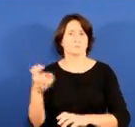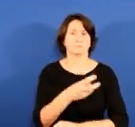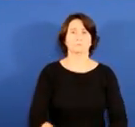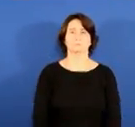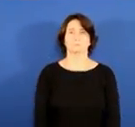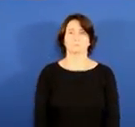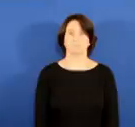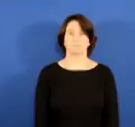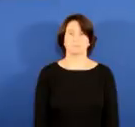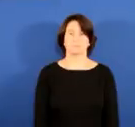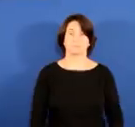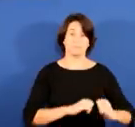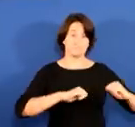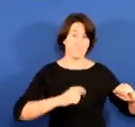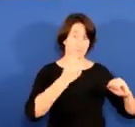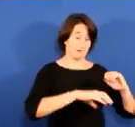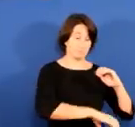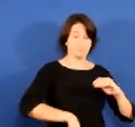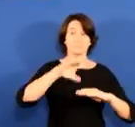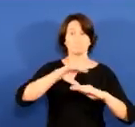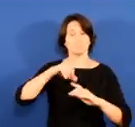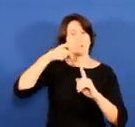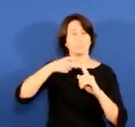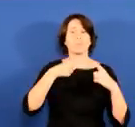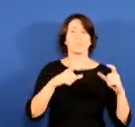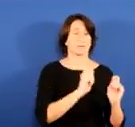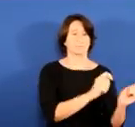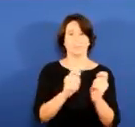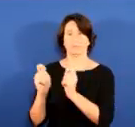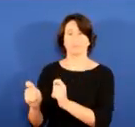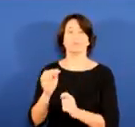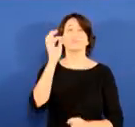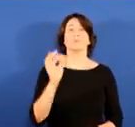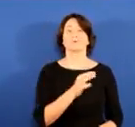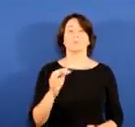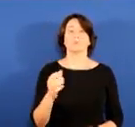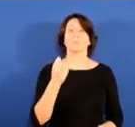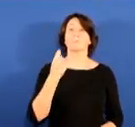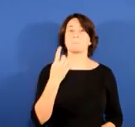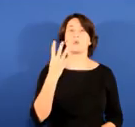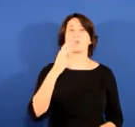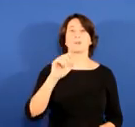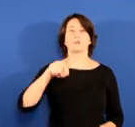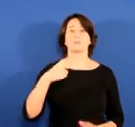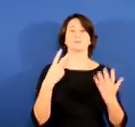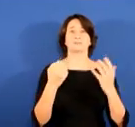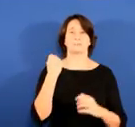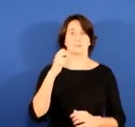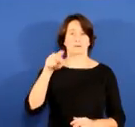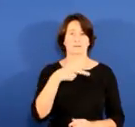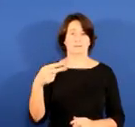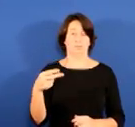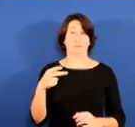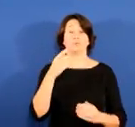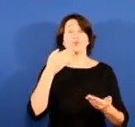direnei jarraipena emateko, oinarrizko zerbitzu publikoei eustea eta zorrostasuna eta aurrekontuen egonkortasuna. Bizkaiko